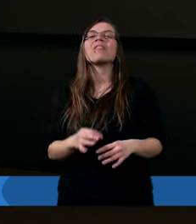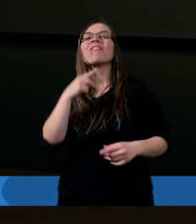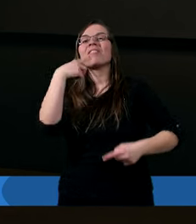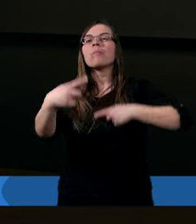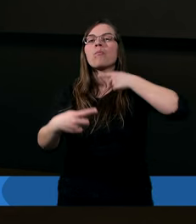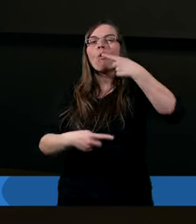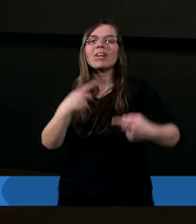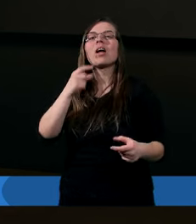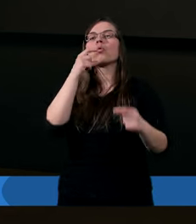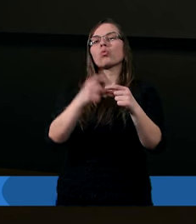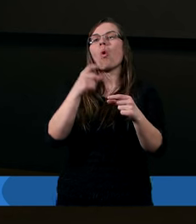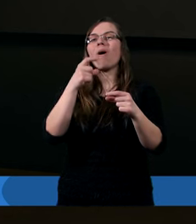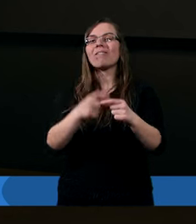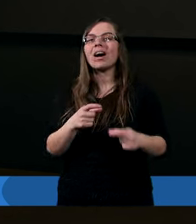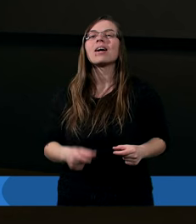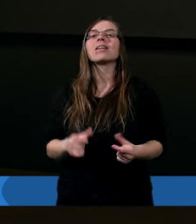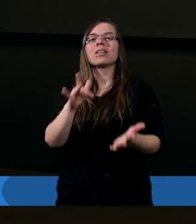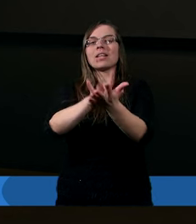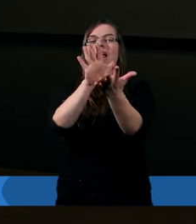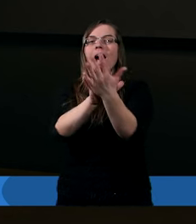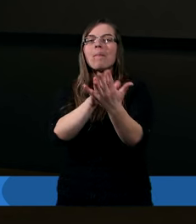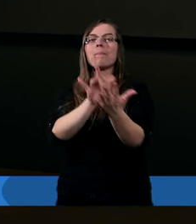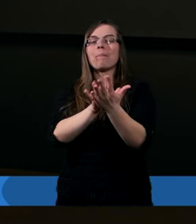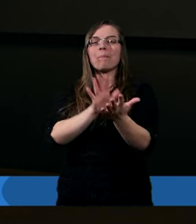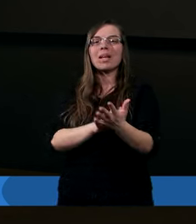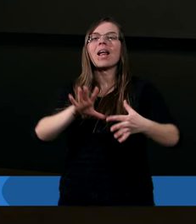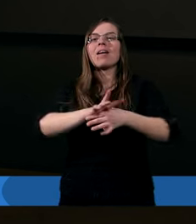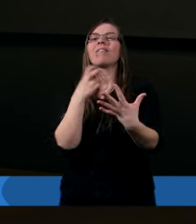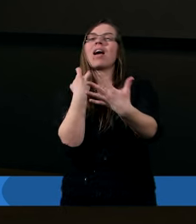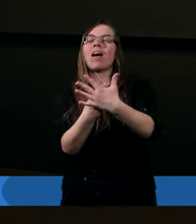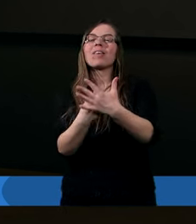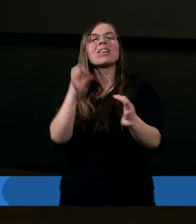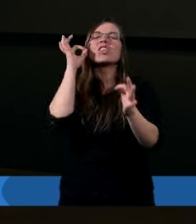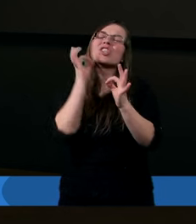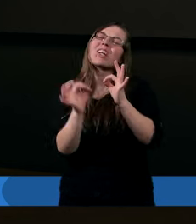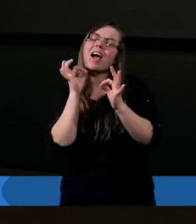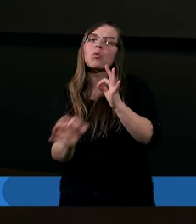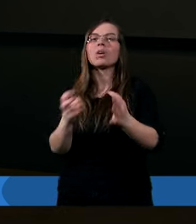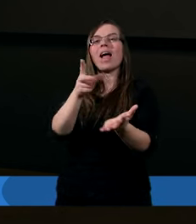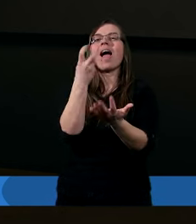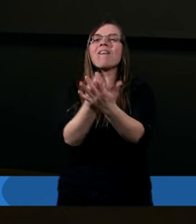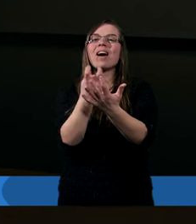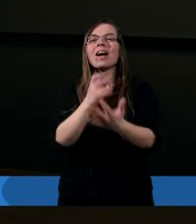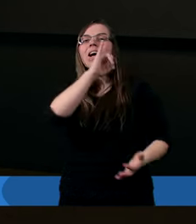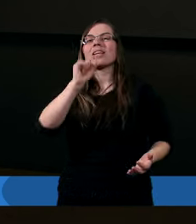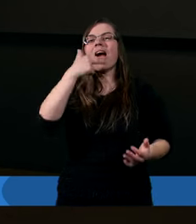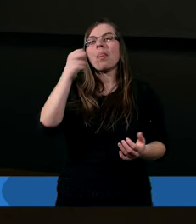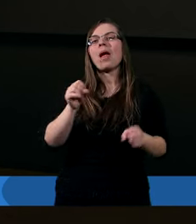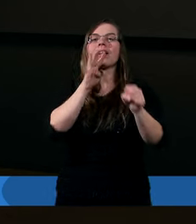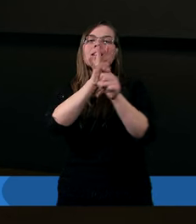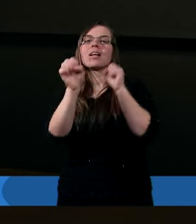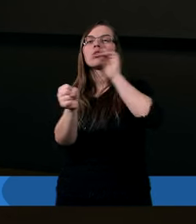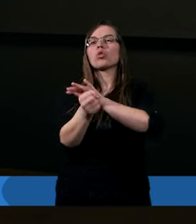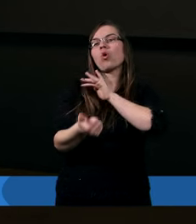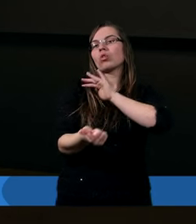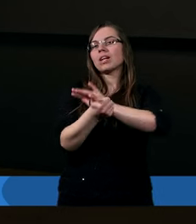wypowiedział słowa zapisane w Ewangelii, a szczególnie w Ewangelii Jana od 14 do